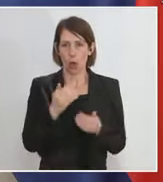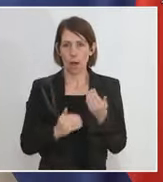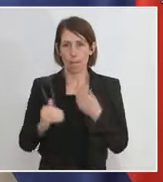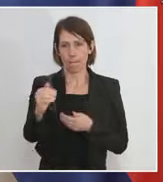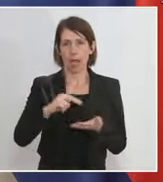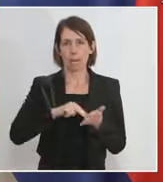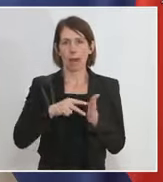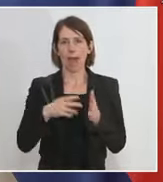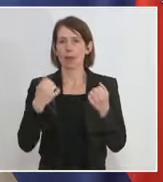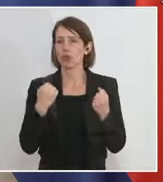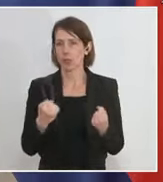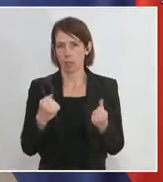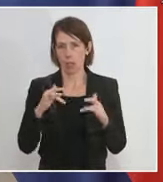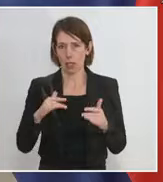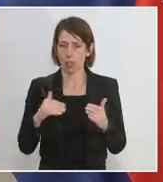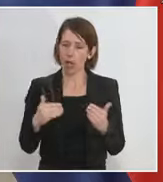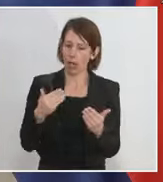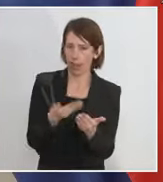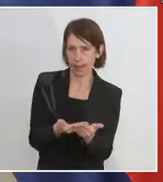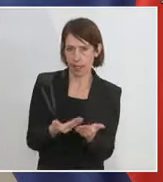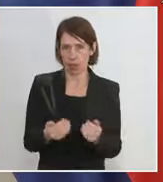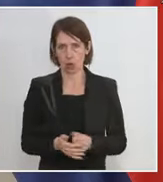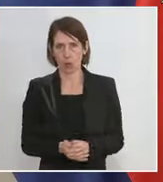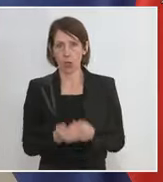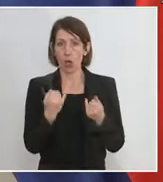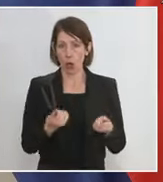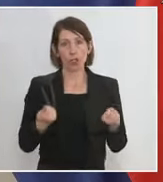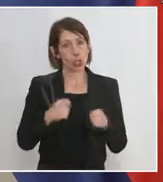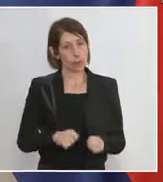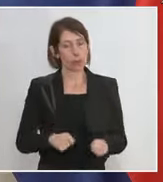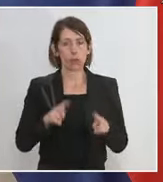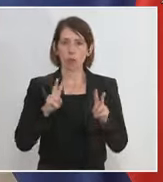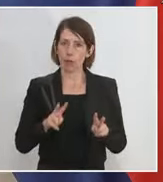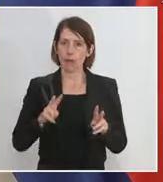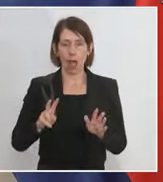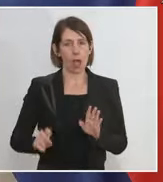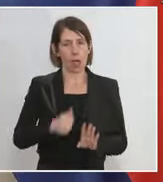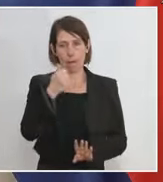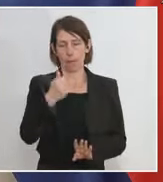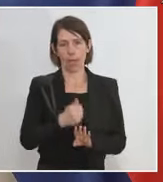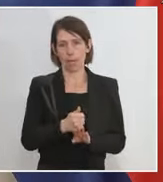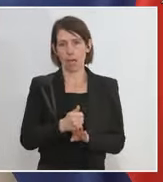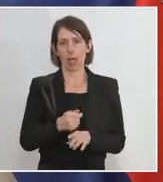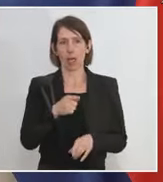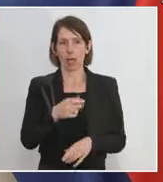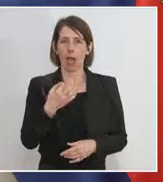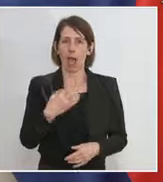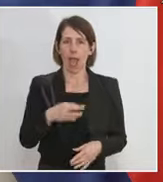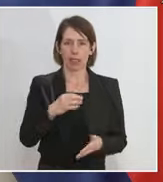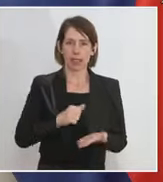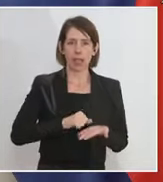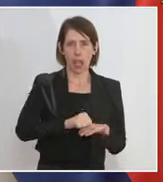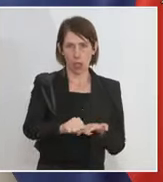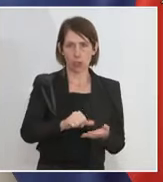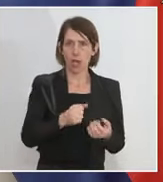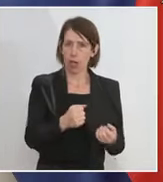Planungssicherheit entgegen zu kommen. Und der heutige Beschluss ist eine Premiere, die größte Einzelausschüttung. Und wir machen genau beides. Ich glaube, das ist